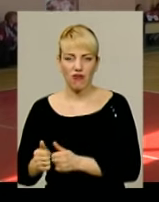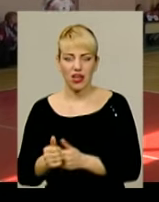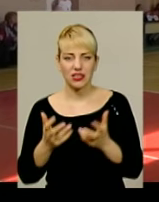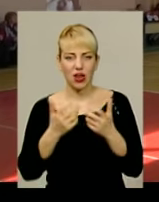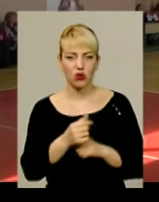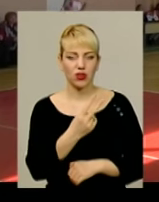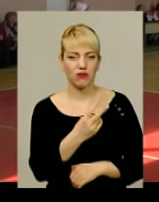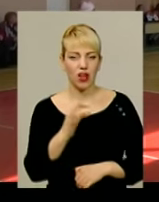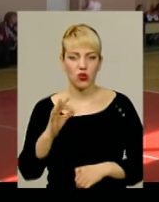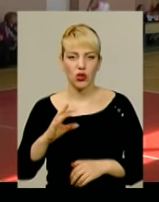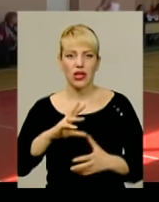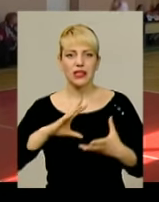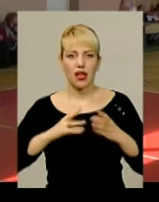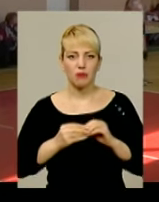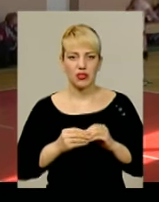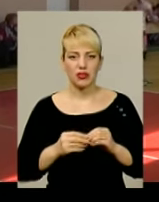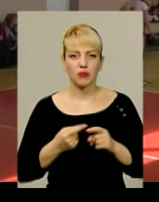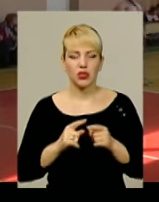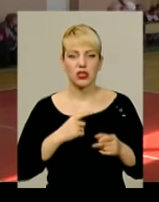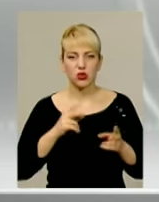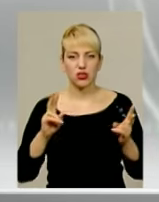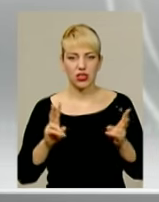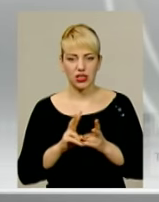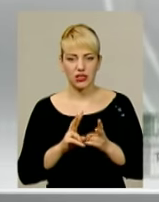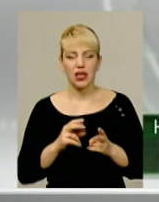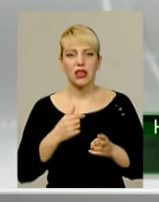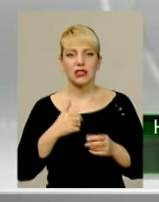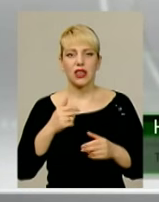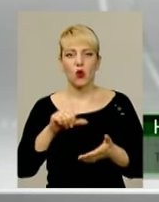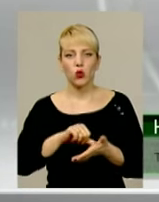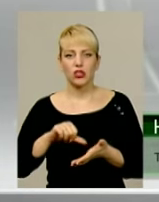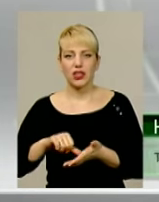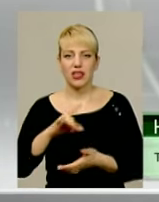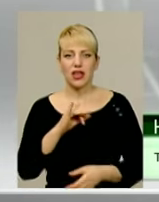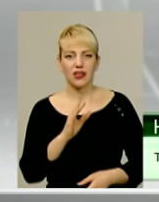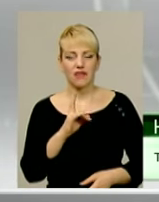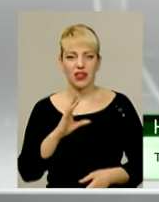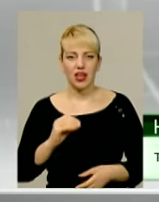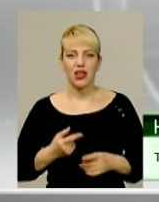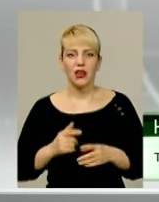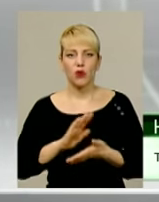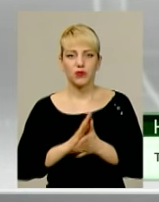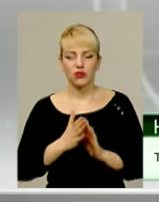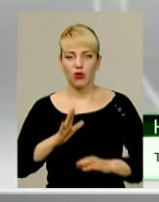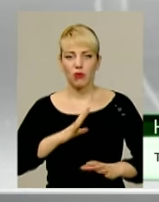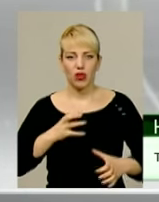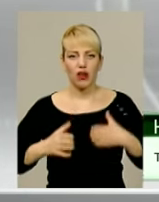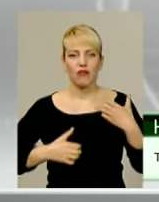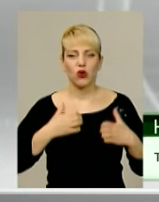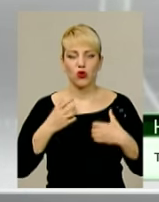За вихід у фінал наша команда зустрілася з учасницями з Рівного. Обстановка була дуже така судорожна. Хвилювалися діти, тому що